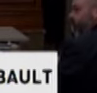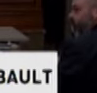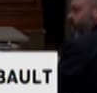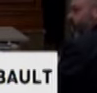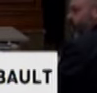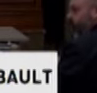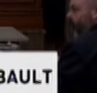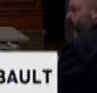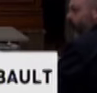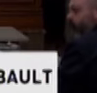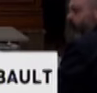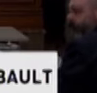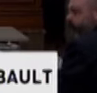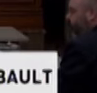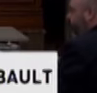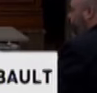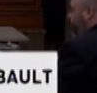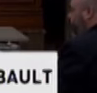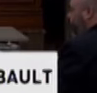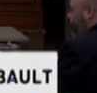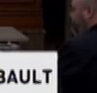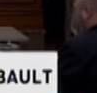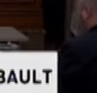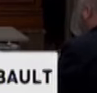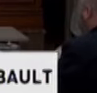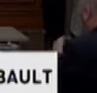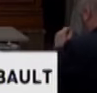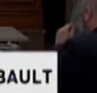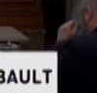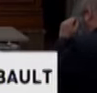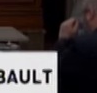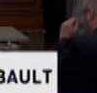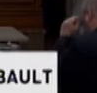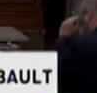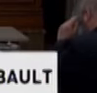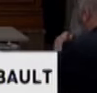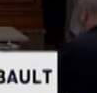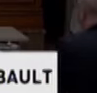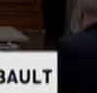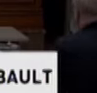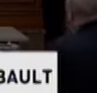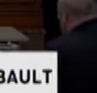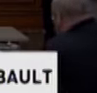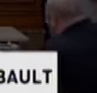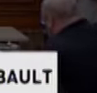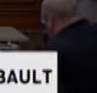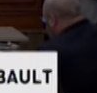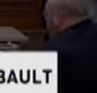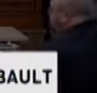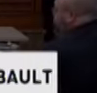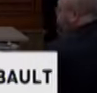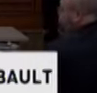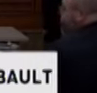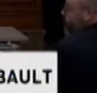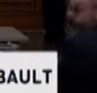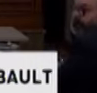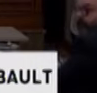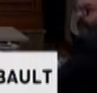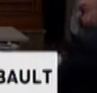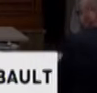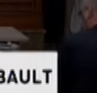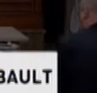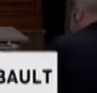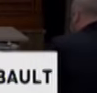aux déplacements cet été, ce qui ne veut pas dire qu'il n'y aura pas possibilité de voyager au Québec cet été, d'aller camper cet été.